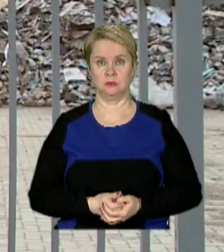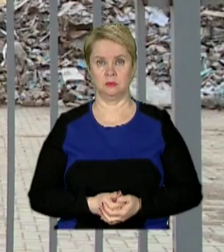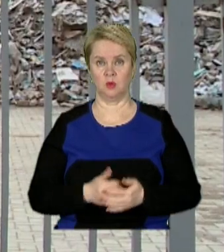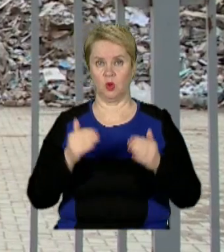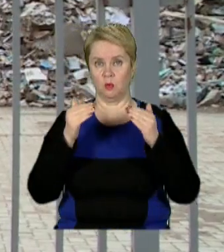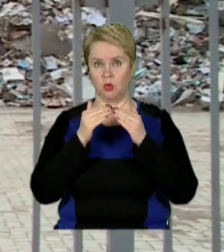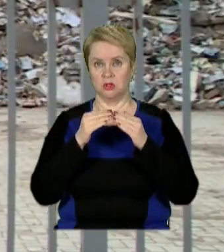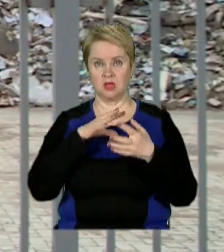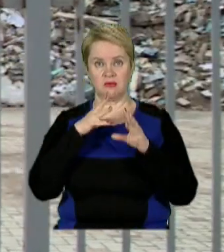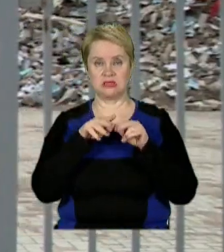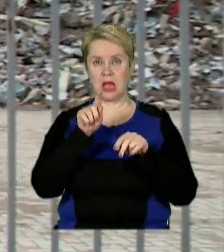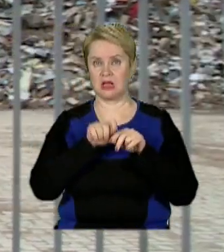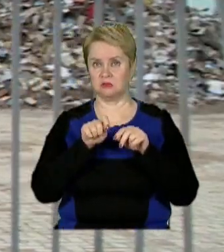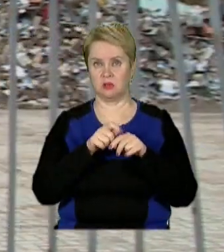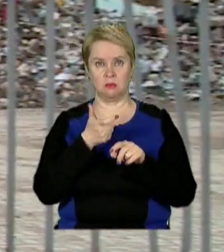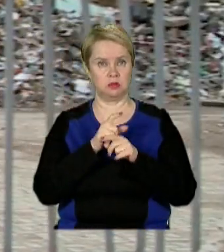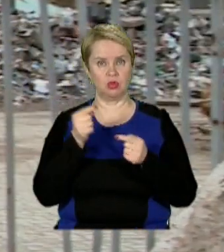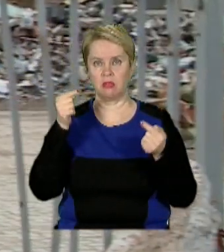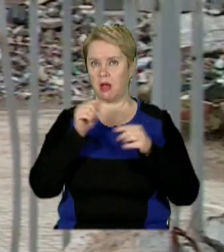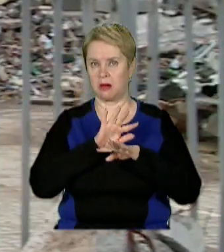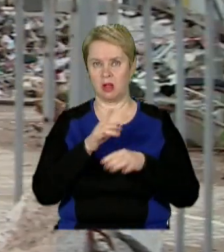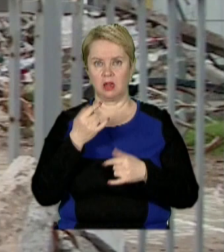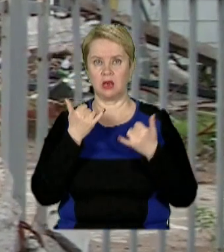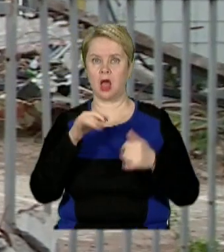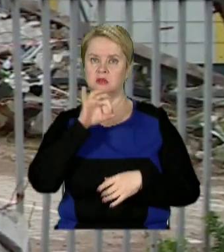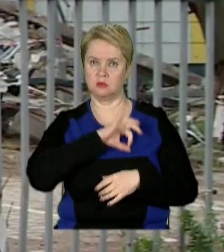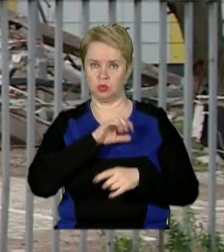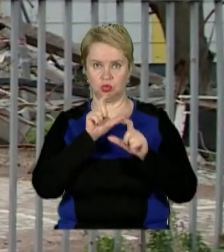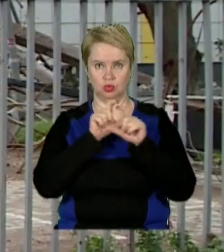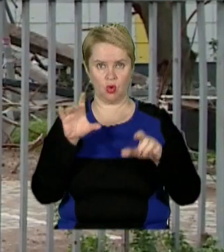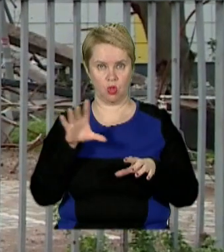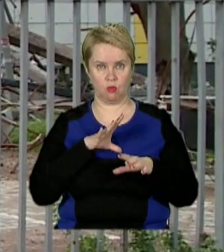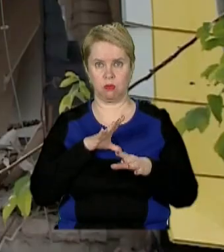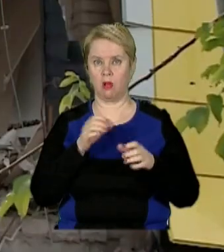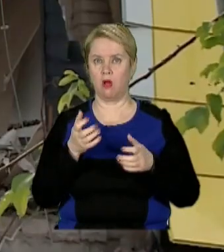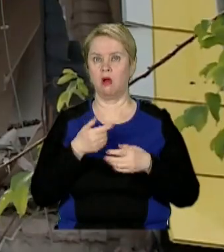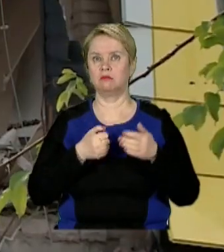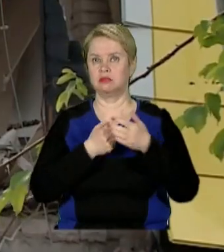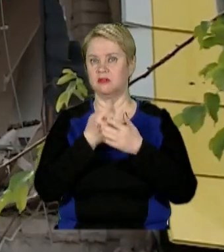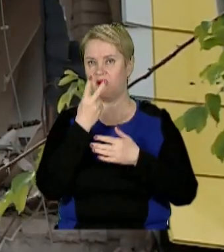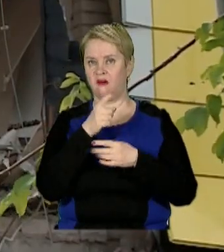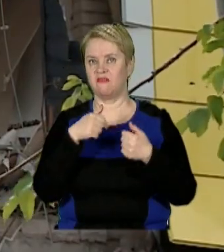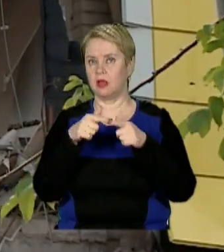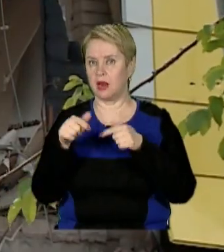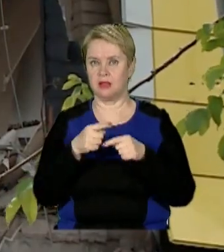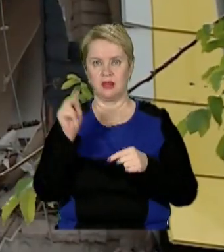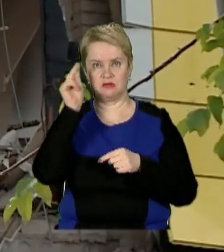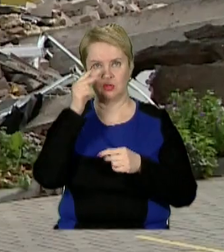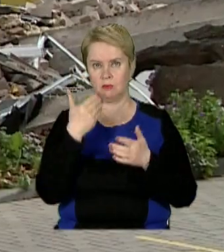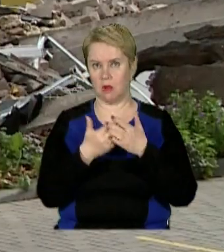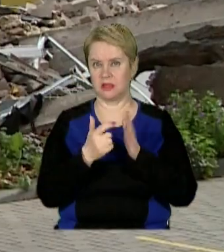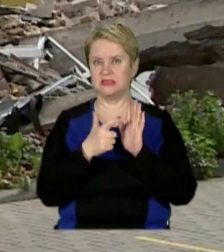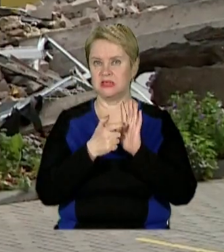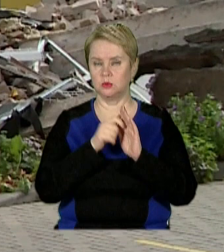Будівля, за висновками експертів, більше непридатна до експлуатації. Школа була опорною та мала дві філії. В закладі навчалося